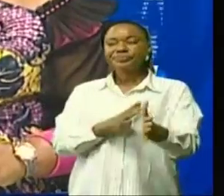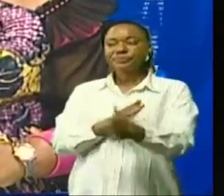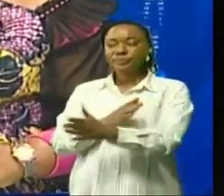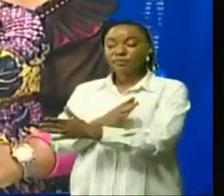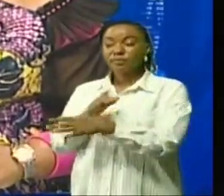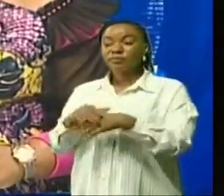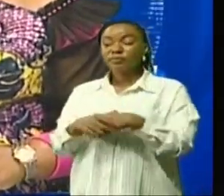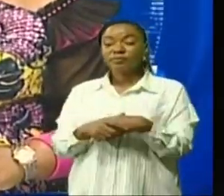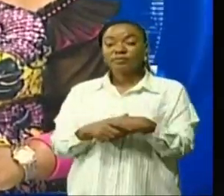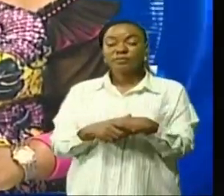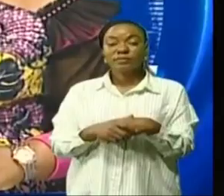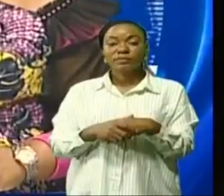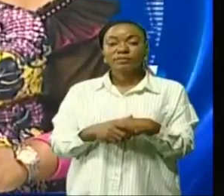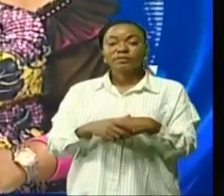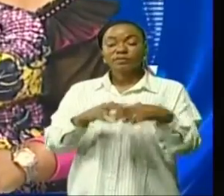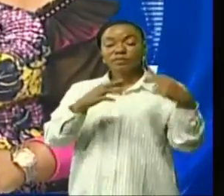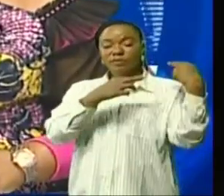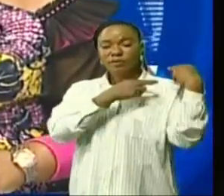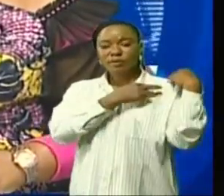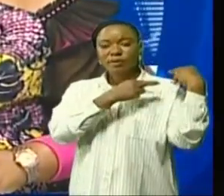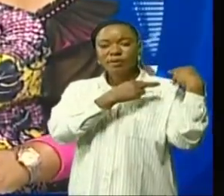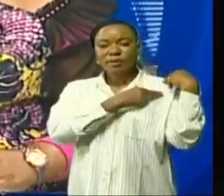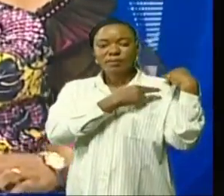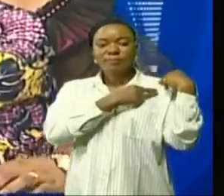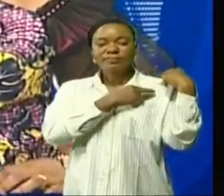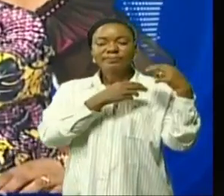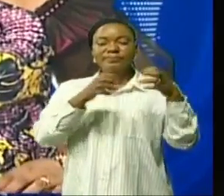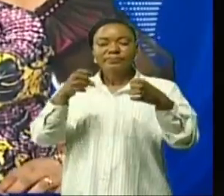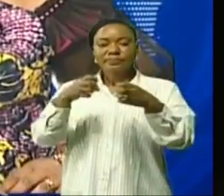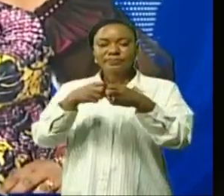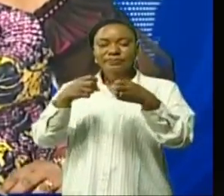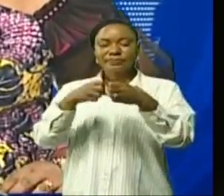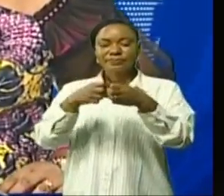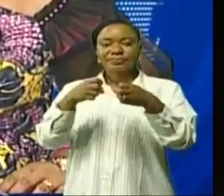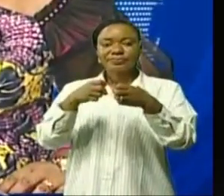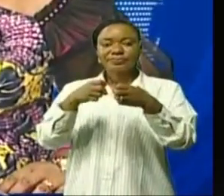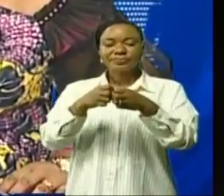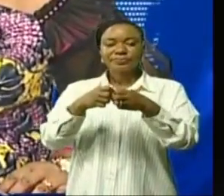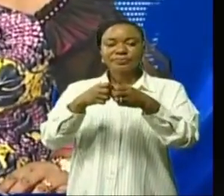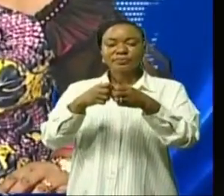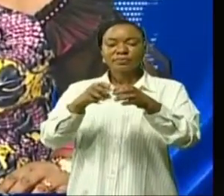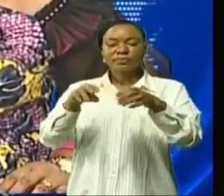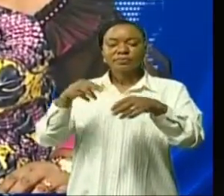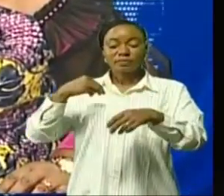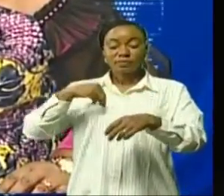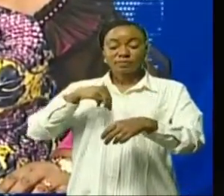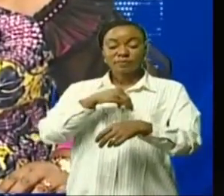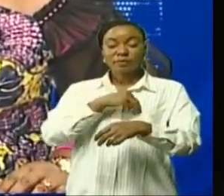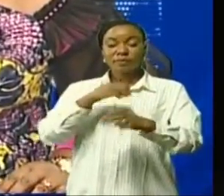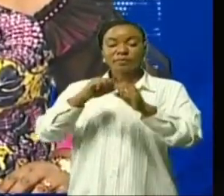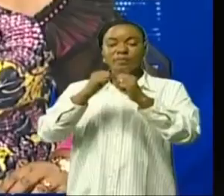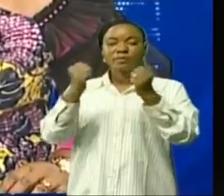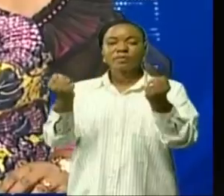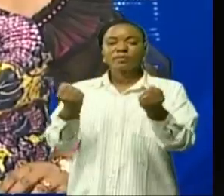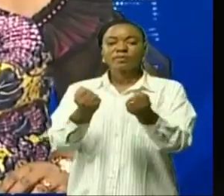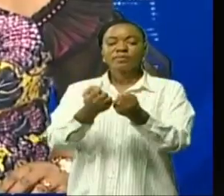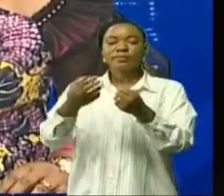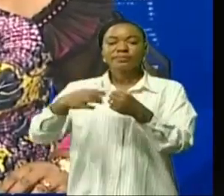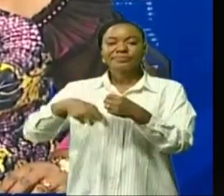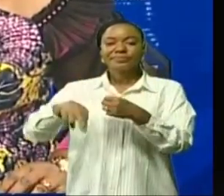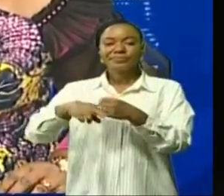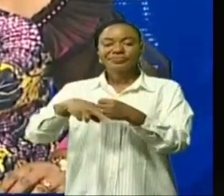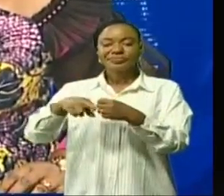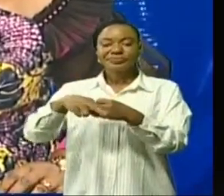L'autorité de régulation du secteur de l'électricité est admise comme membre de l'association régionale des